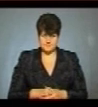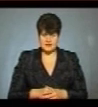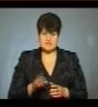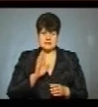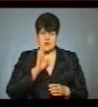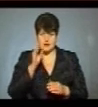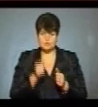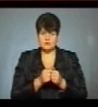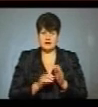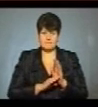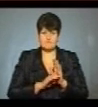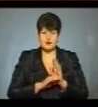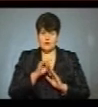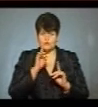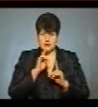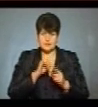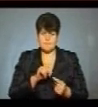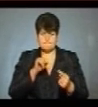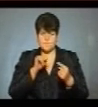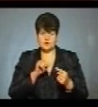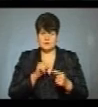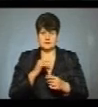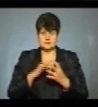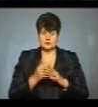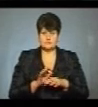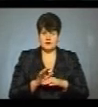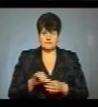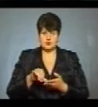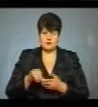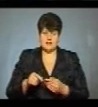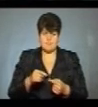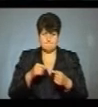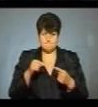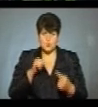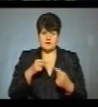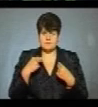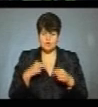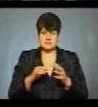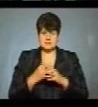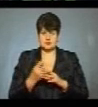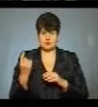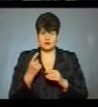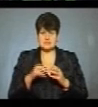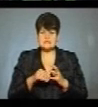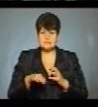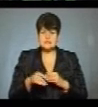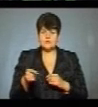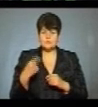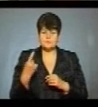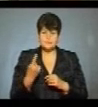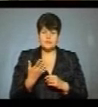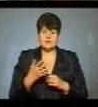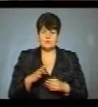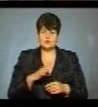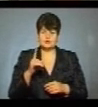ранку біля Верховної Ради протестували аграрії, вони виступали проти продажу сільськогосподарської землі. З Тернопільщини на акції